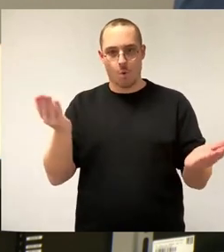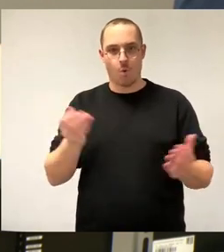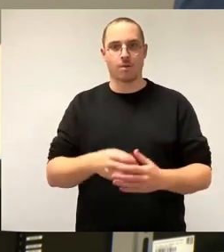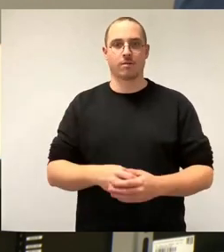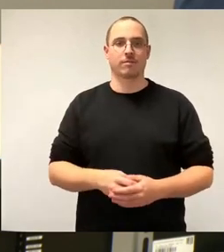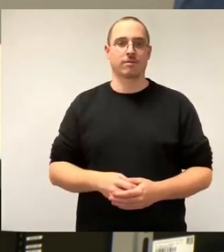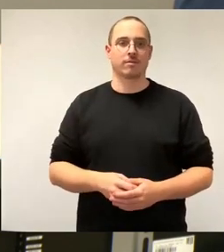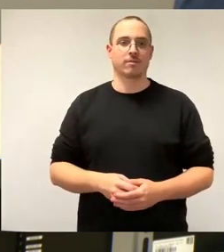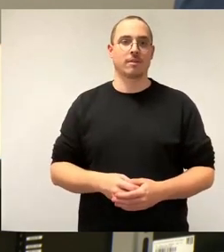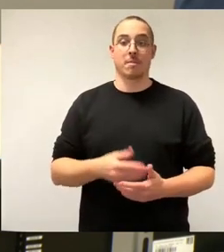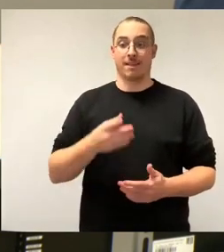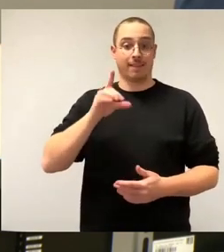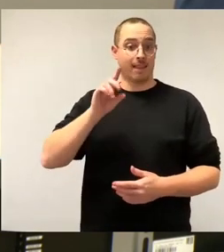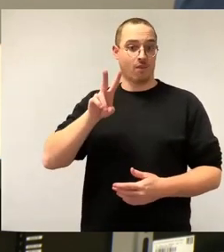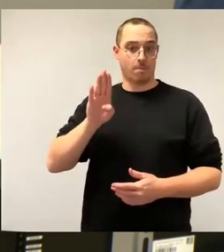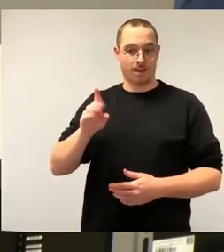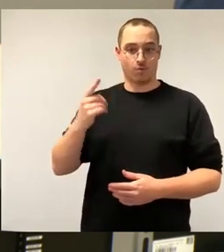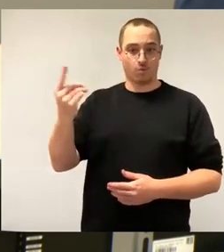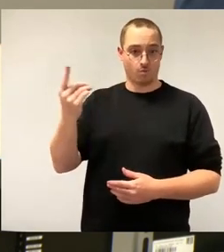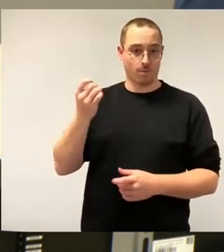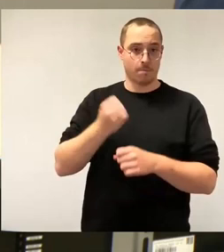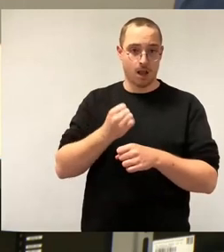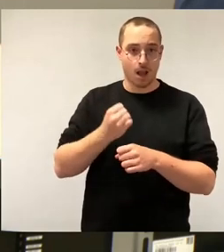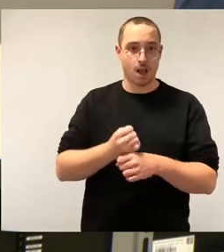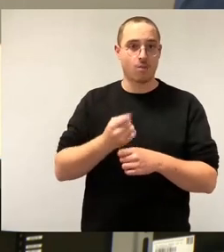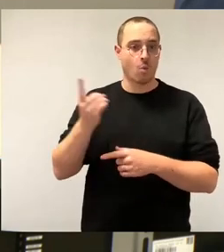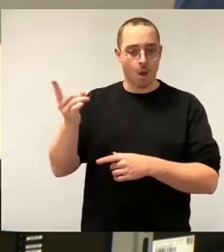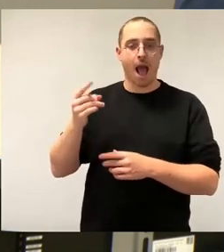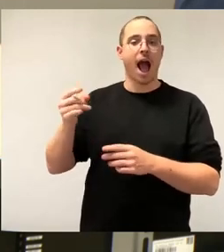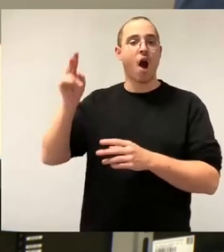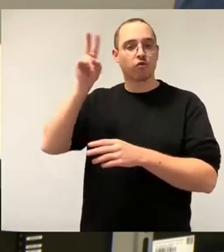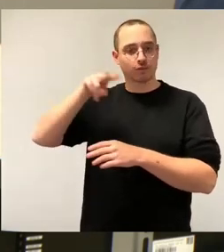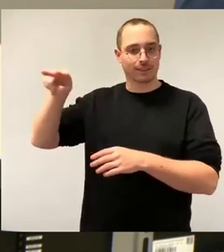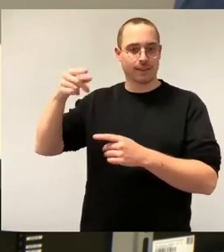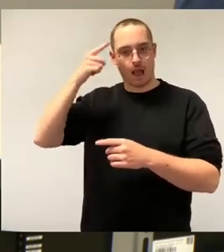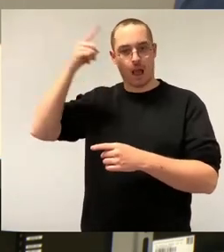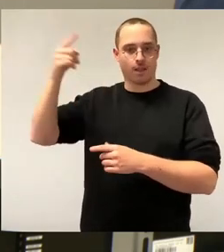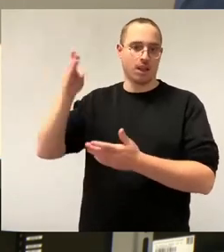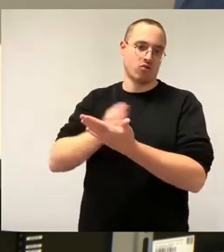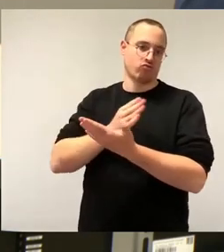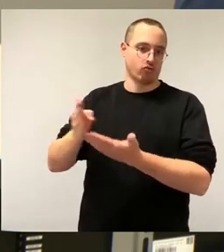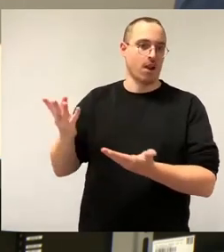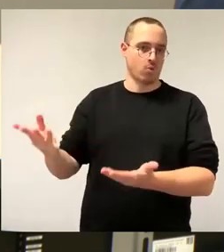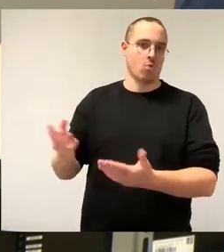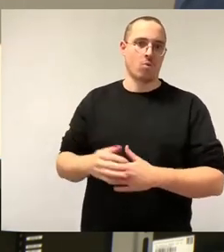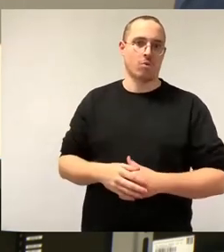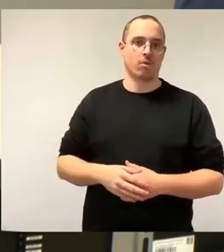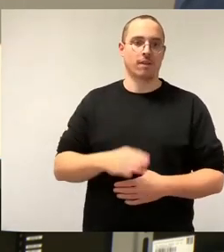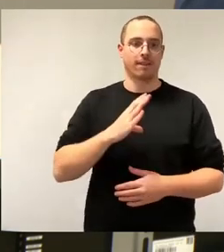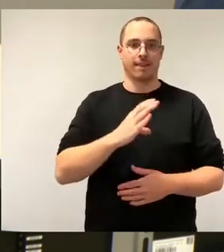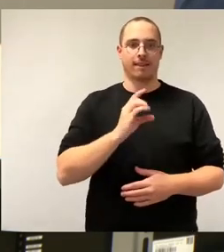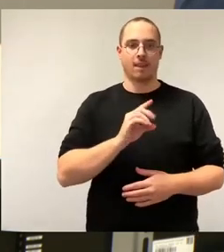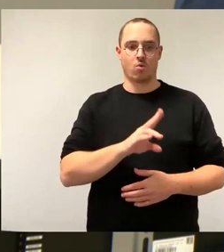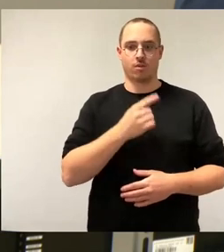kann dort im Aufsichtsrat entschieden werden, in mittelfristigen Planungen. Und ich habe wenig bisher gehört, dass die CDU da heftigen Widerstand